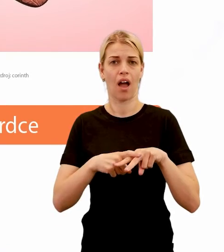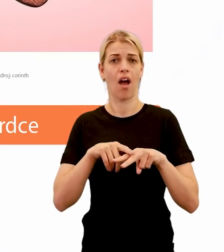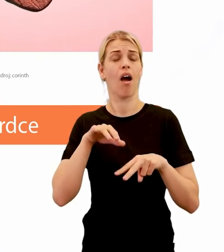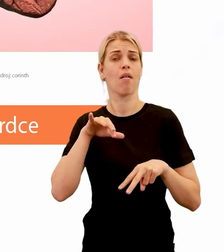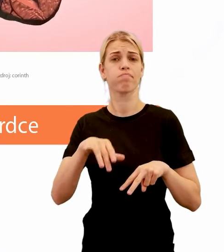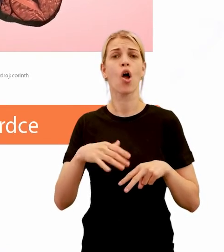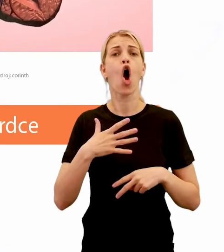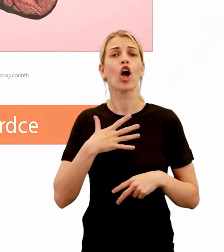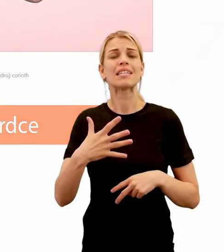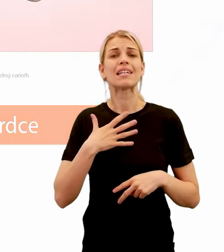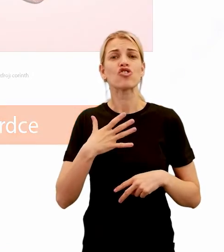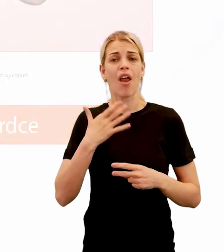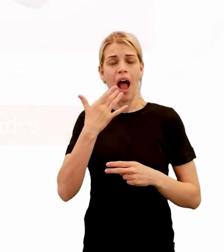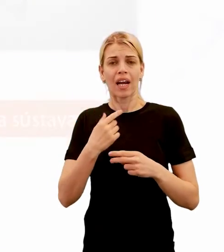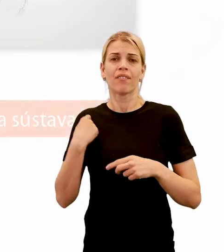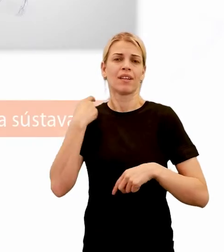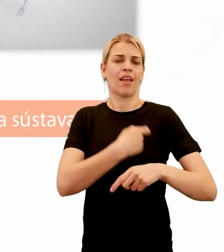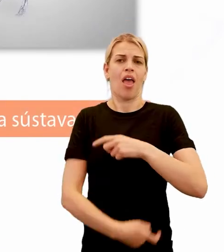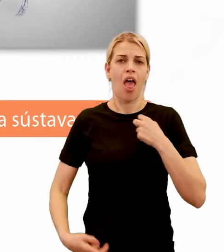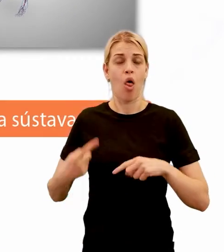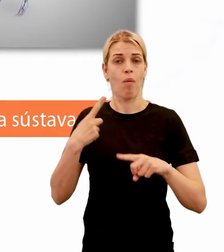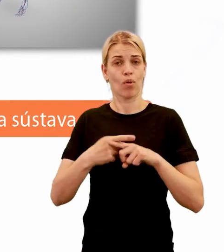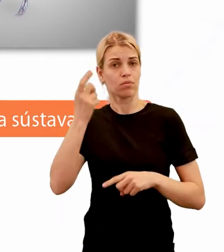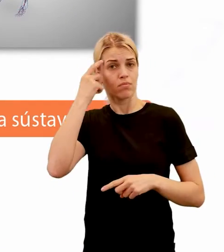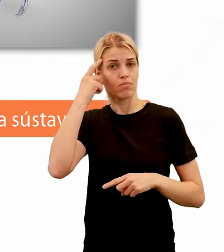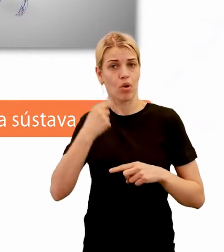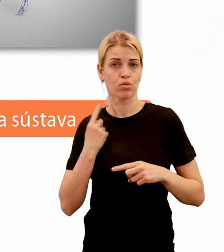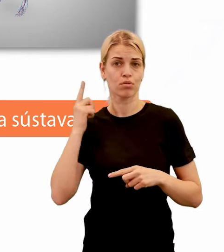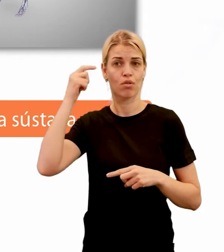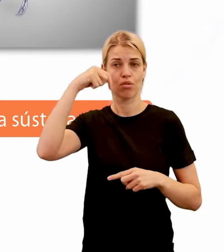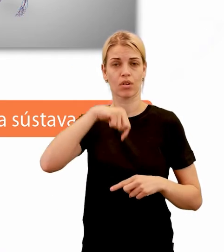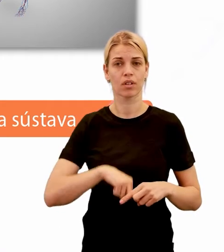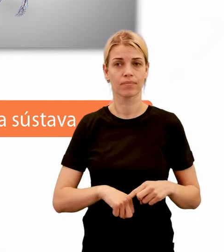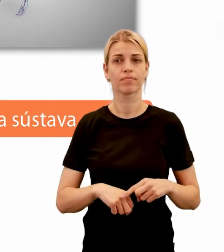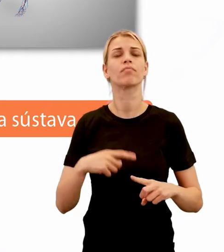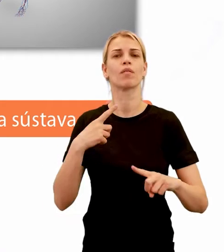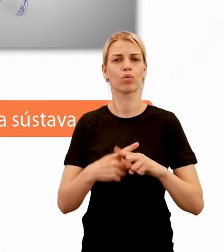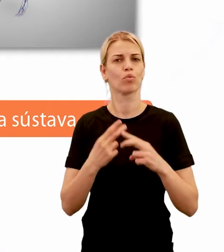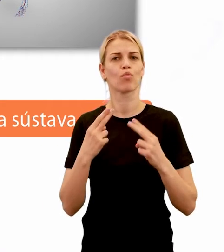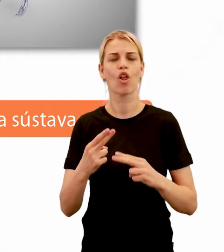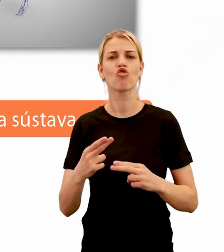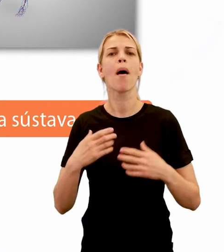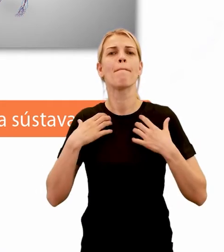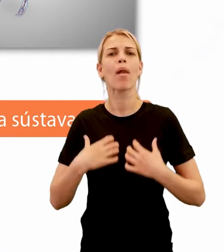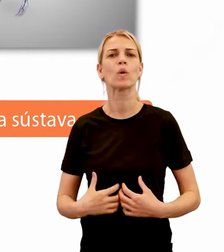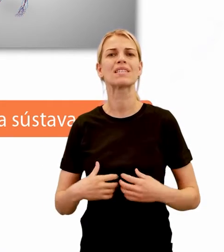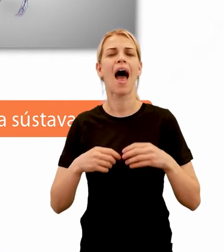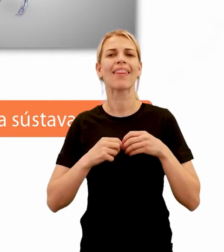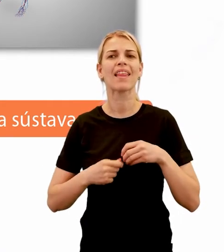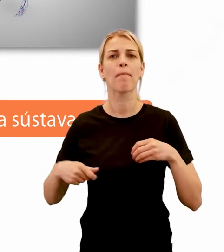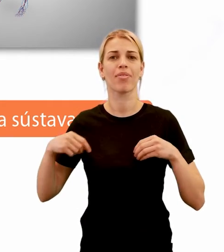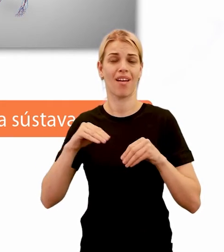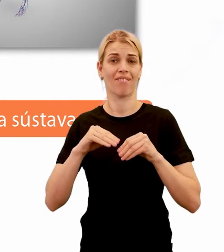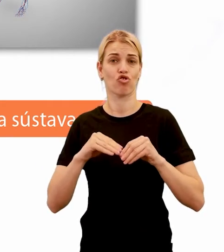samozrejme aj do mozgu. Treba spomenúť však aj plúcnú tepnu, ktorá vystupuje z pravej komory a tá